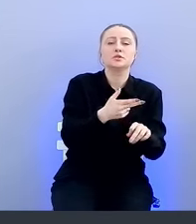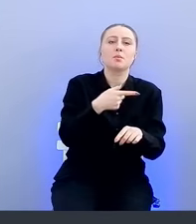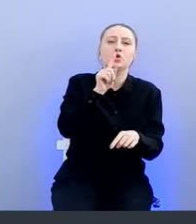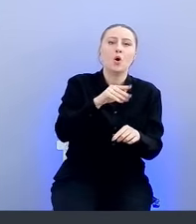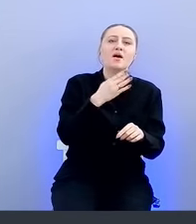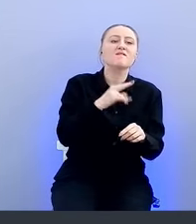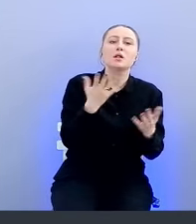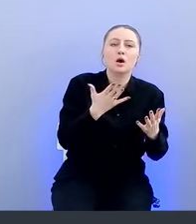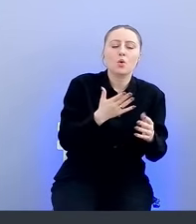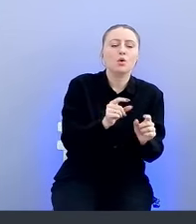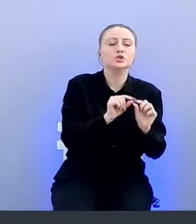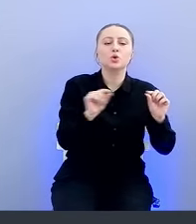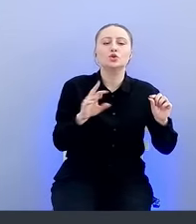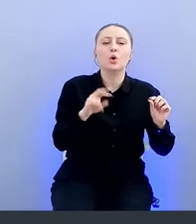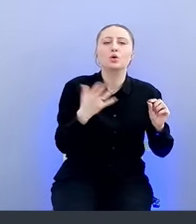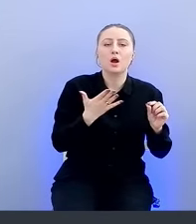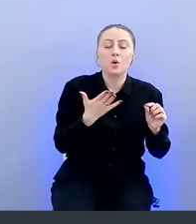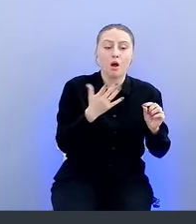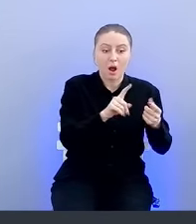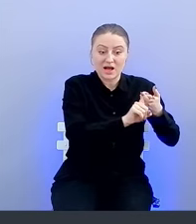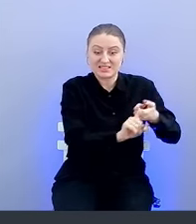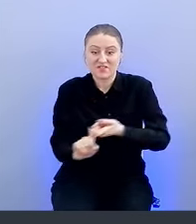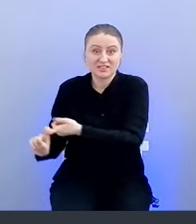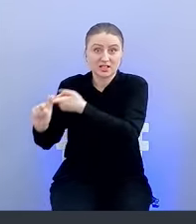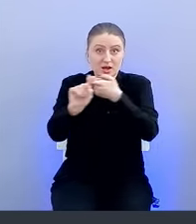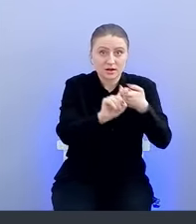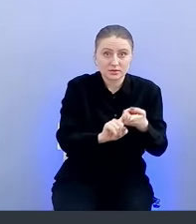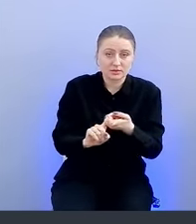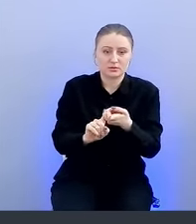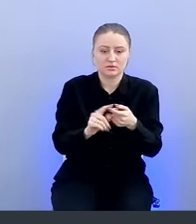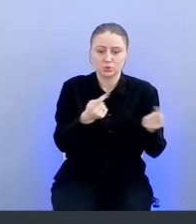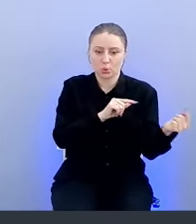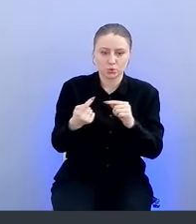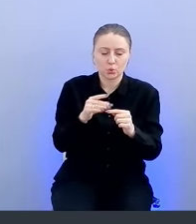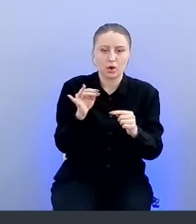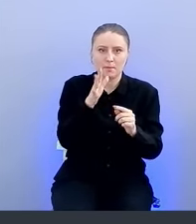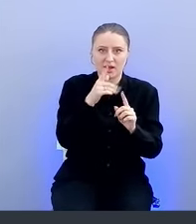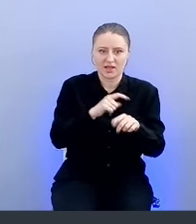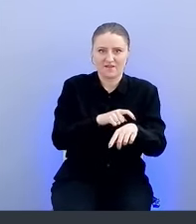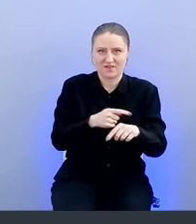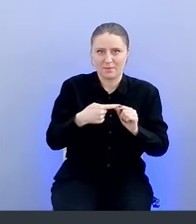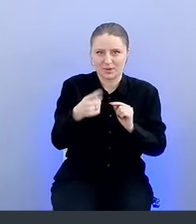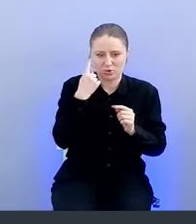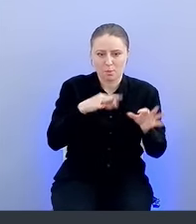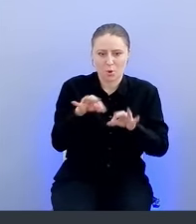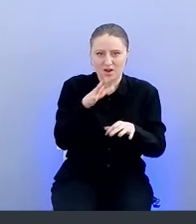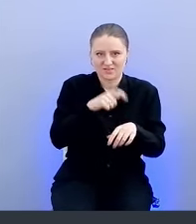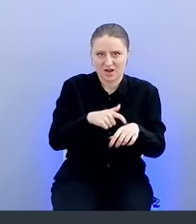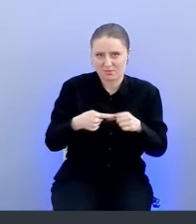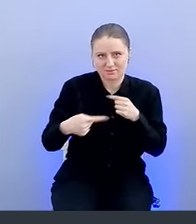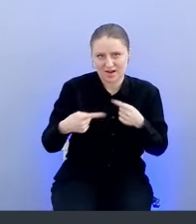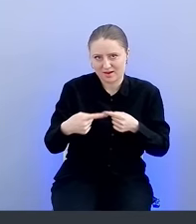кода и все. Что связать их друг с другом, да еще и на протяжении долгого времени, мы понимаем, что проекты живут долго, очень тяжело.